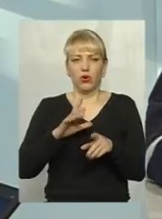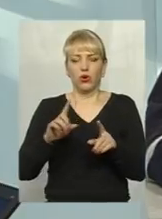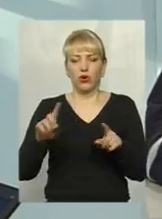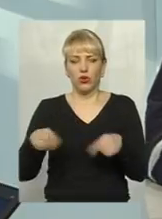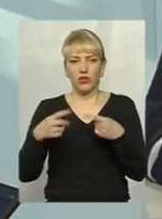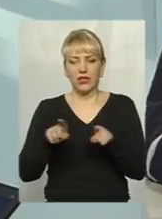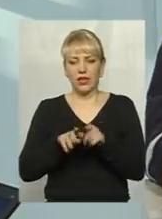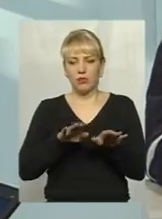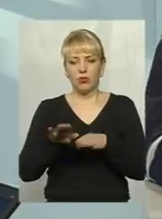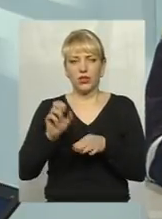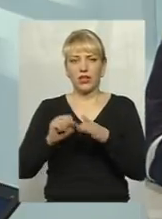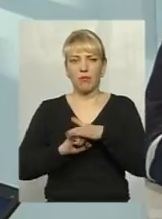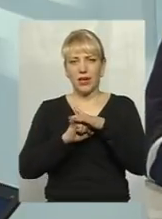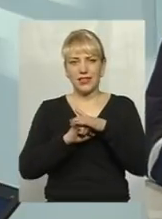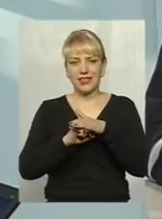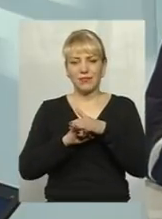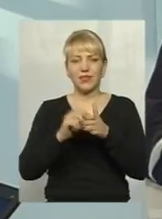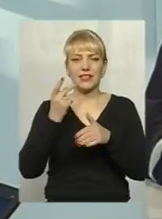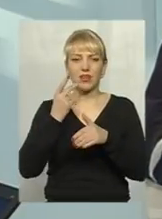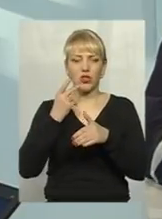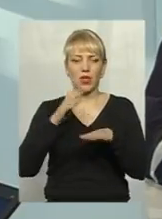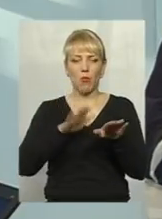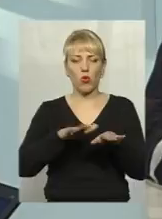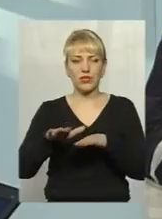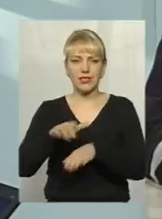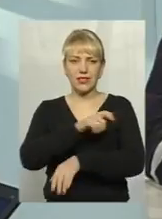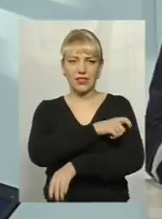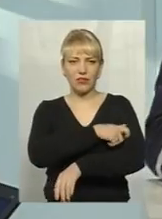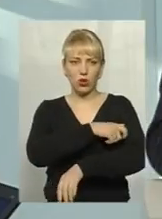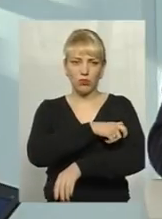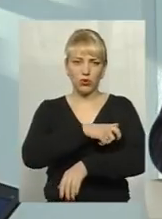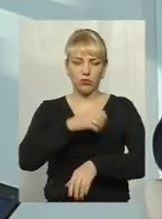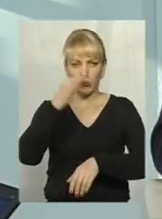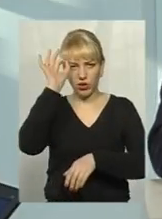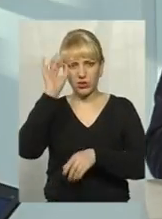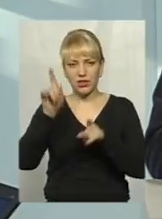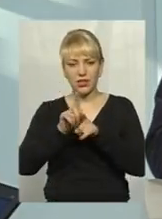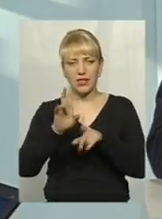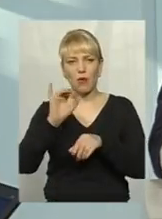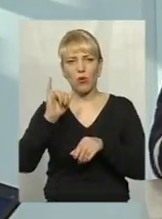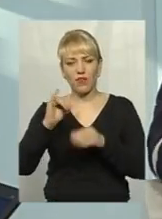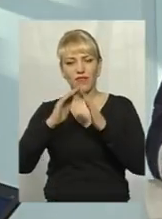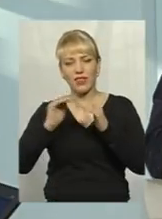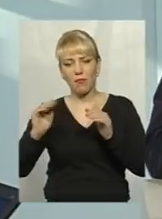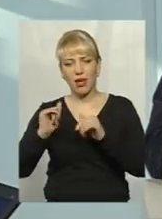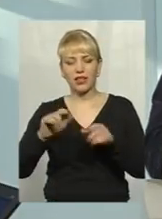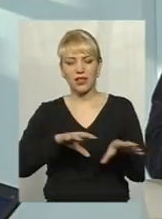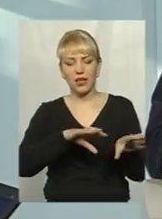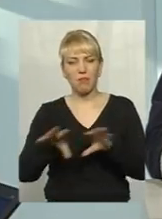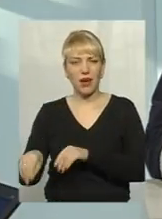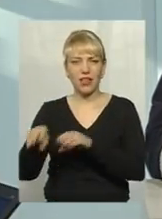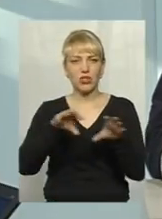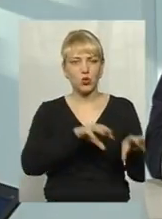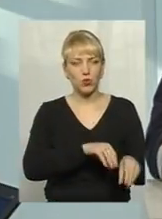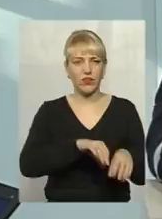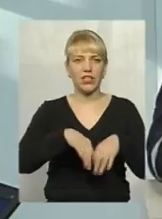такі пункти, як на базі стаціонарних постів дорожньої патрульної поліції, так і в наметах, і в пересувних автомобілях